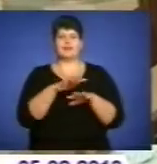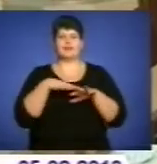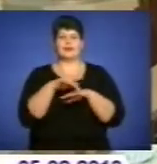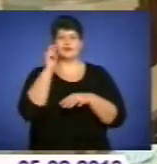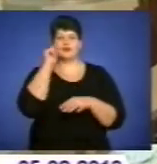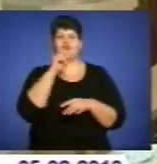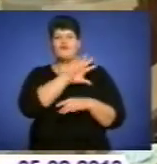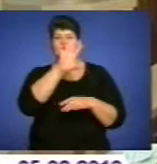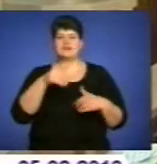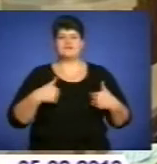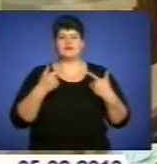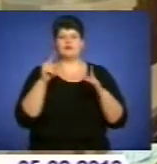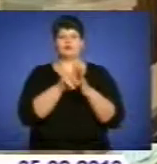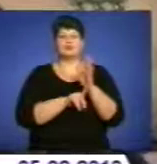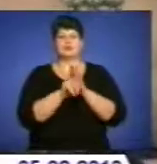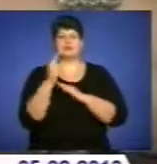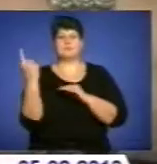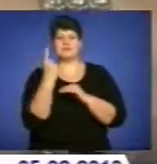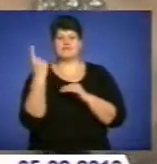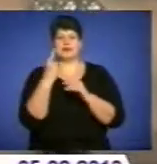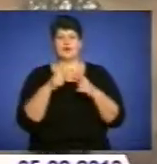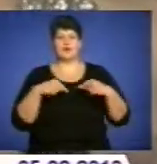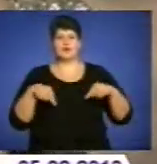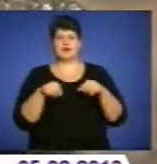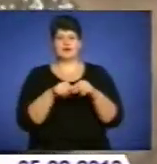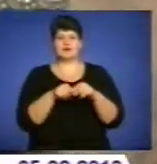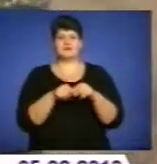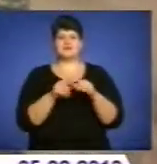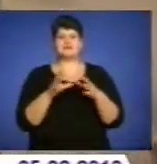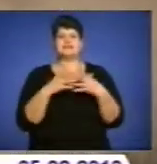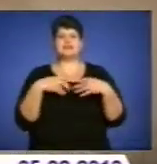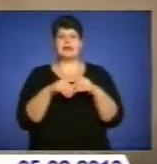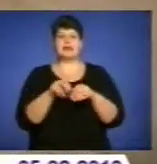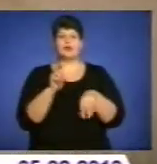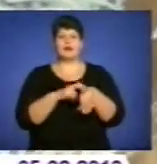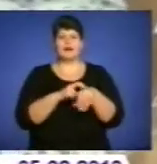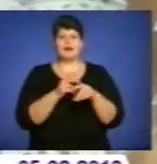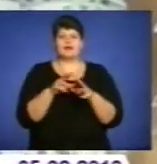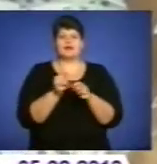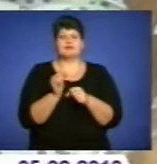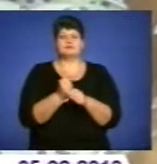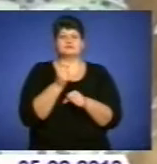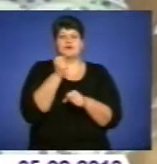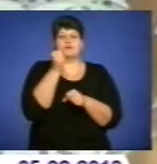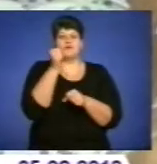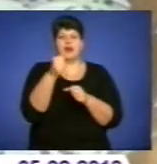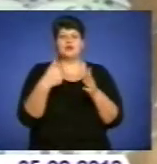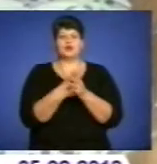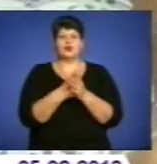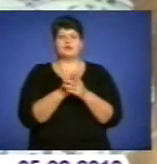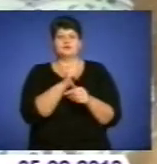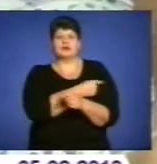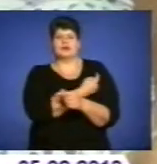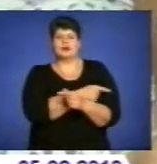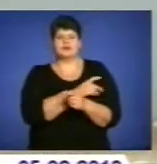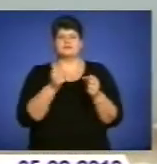надходимо до первинної ланки амбулаторії чи сімейного лікаря. Далі в разі потреби лікар хворого спрямовує до стаціонарів, спеціалізованих центрів чи